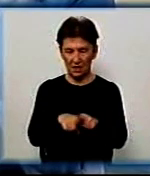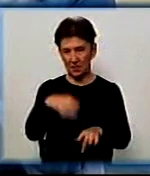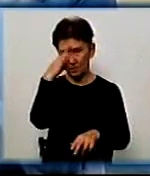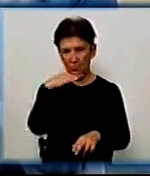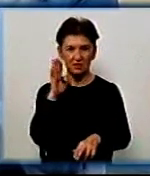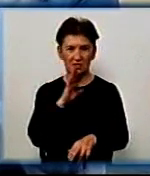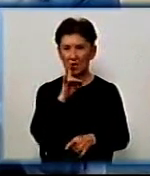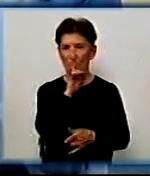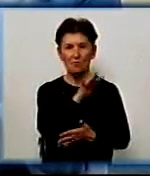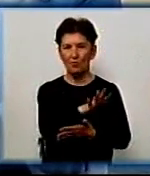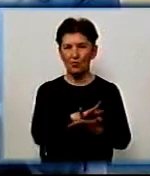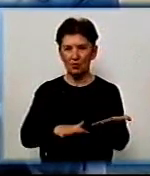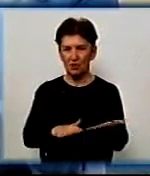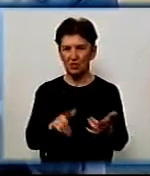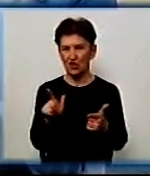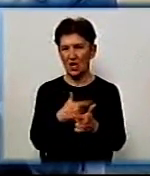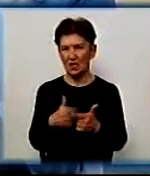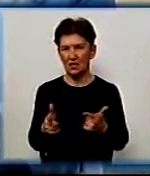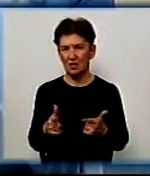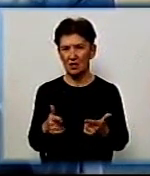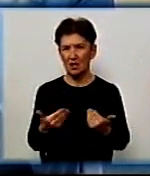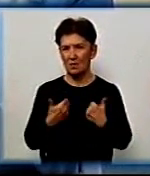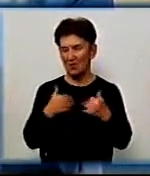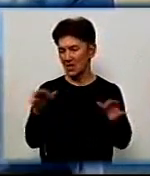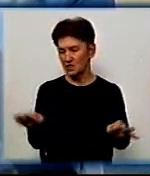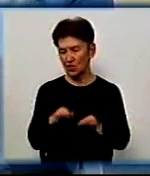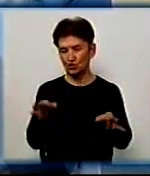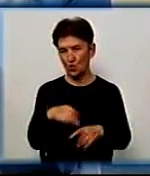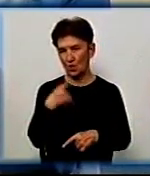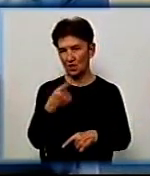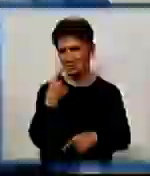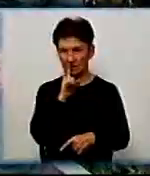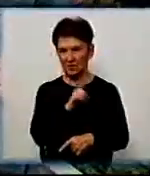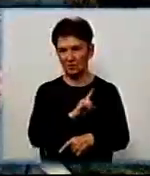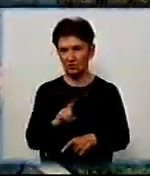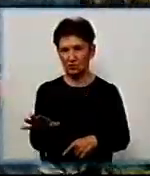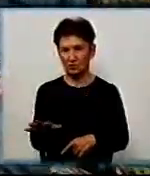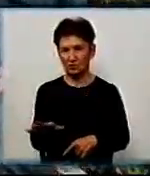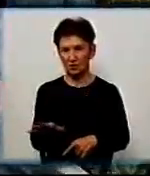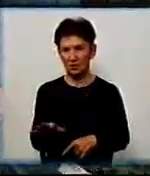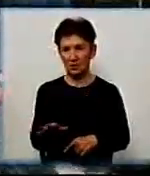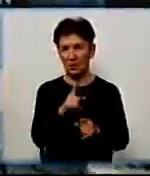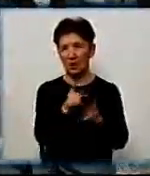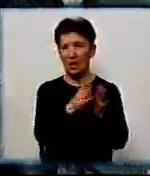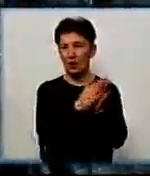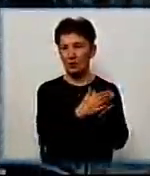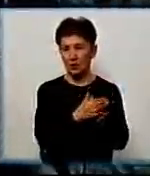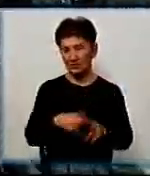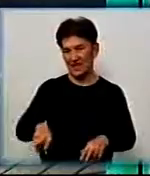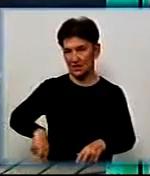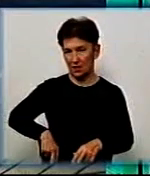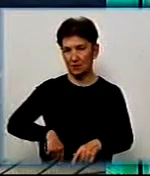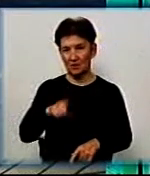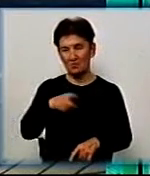казали, що вибач, але ми не будемо нічого казати, бо нам тут ще навчатися. Просимо директора школи дати контакти